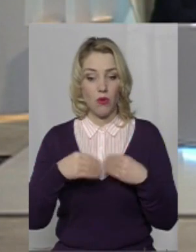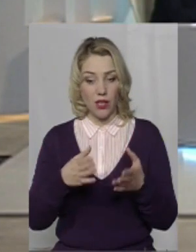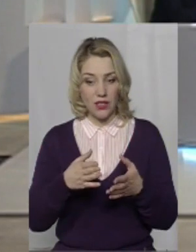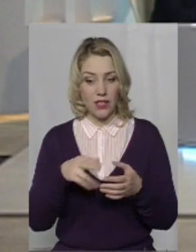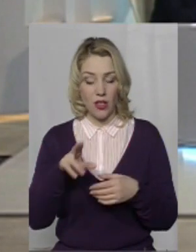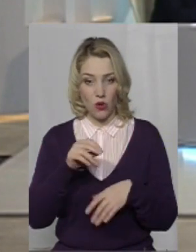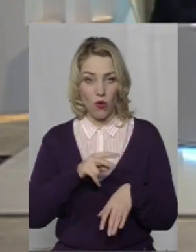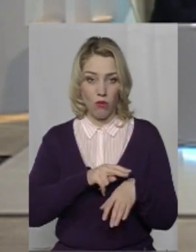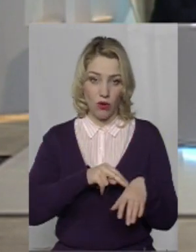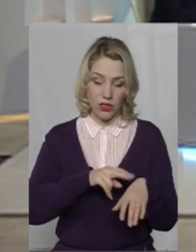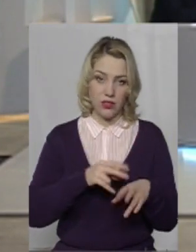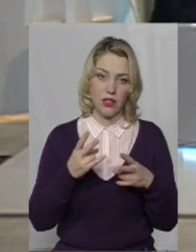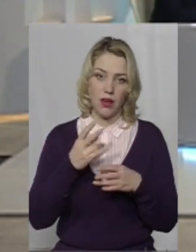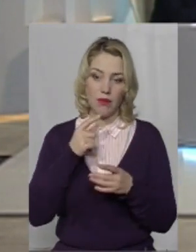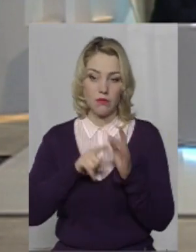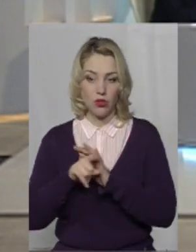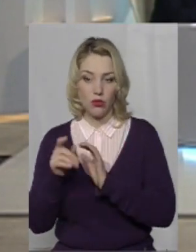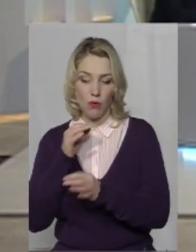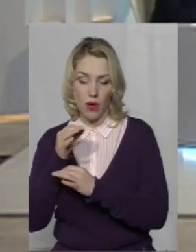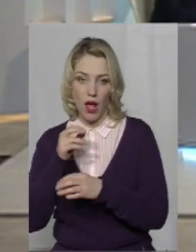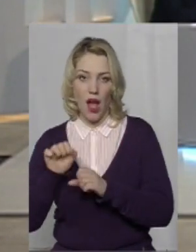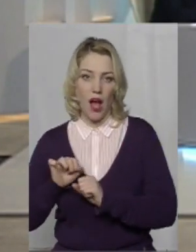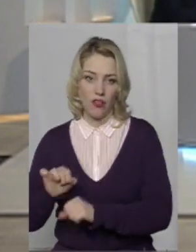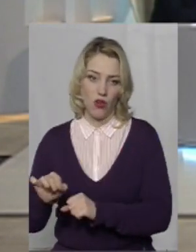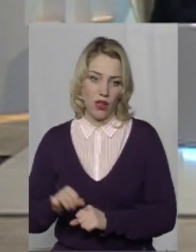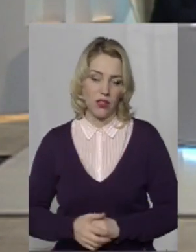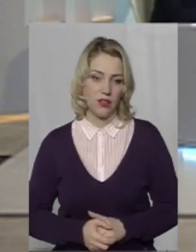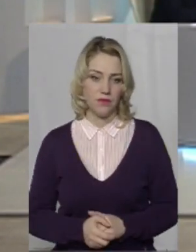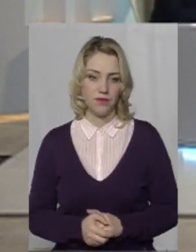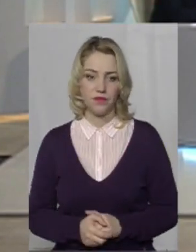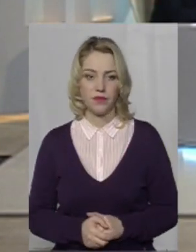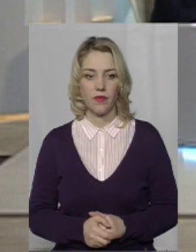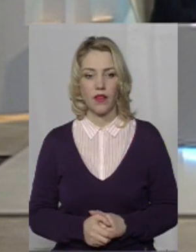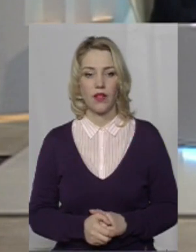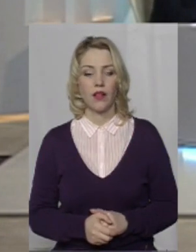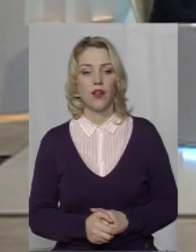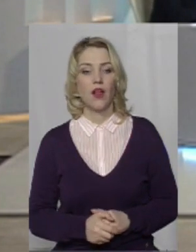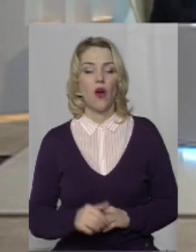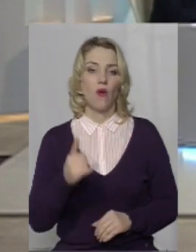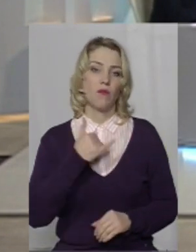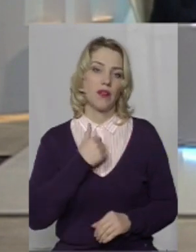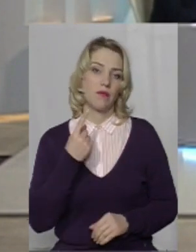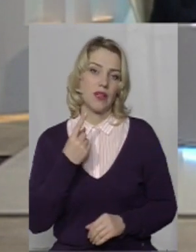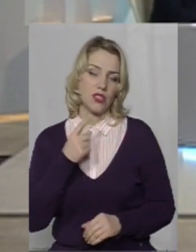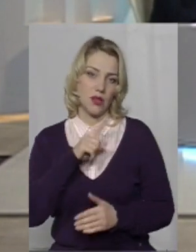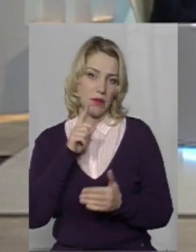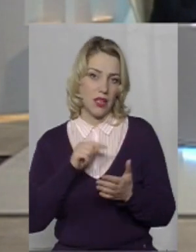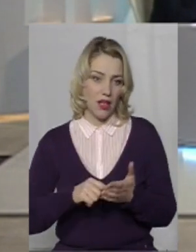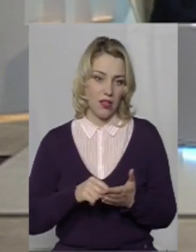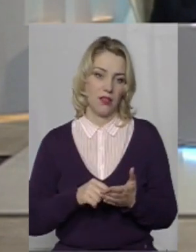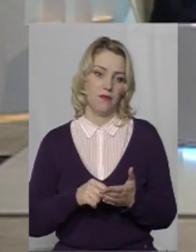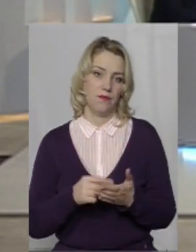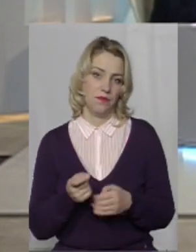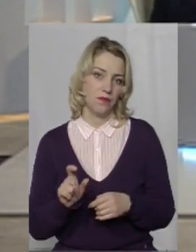проконсультуватися з адвокатом. Дякую вам, пане адвокате. Прошу, пане Володимире, долучайтеся ви. Так, в мене перше запитання таке більш,